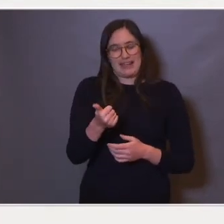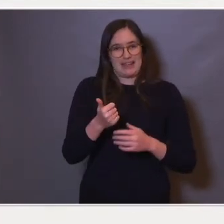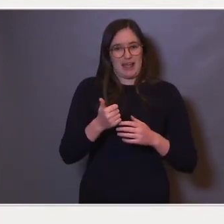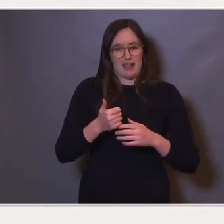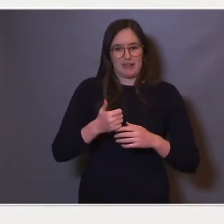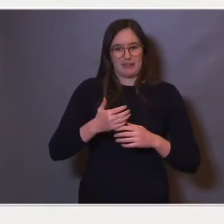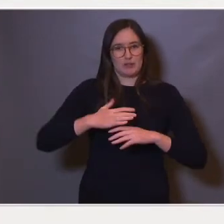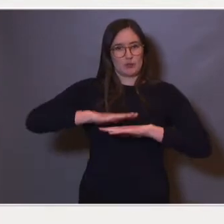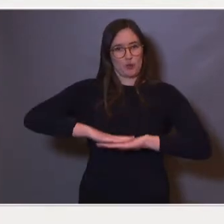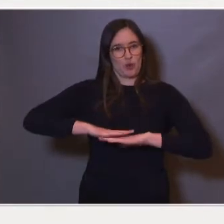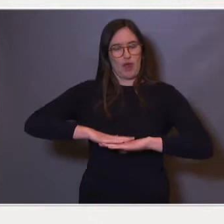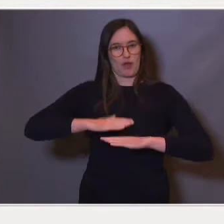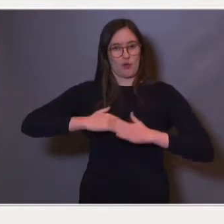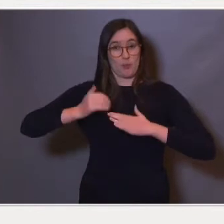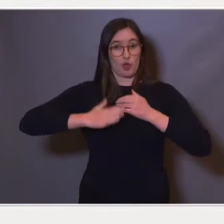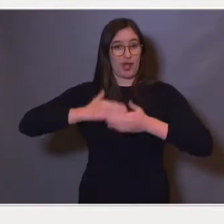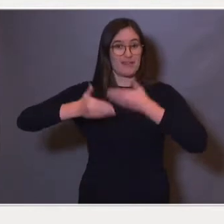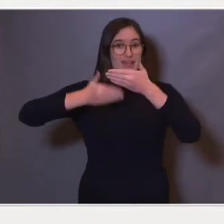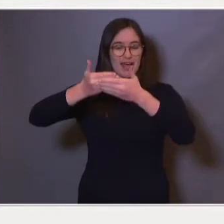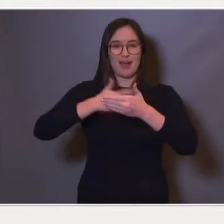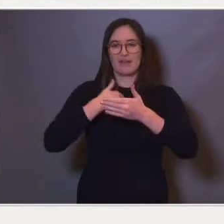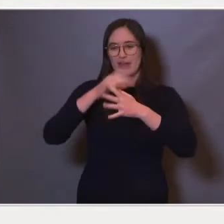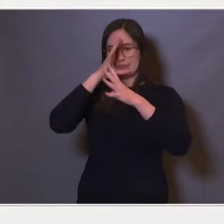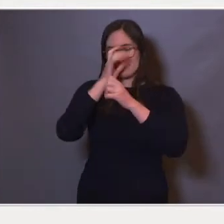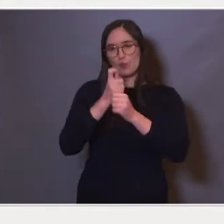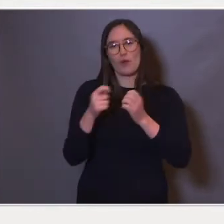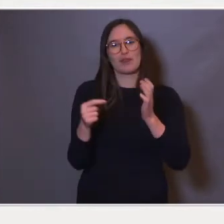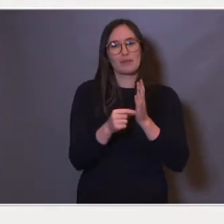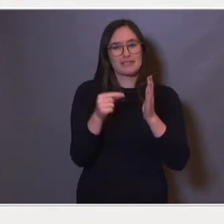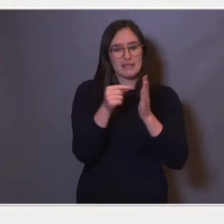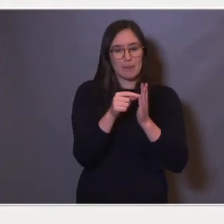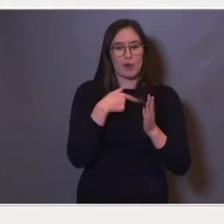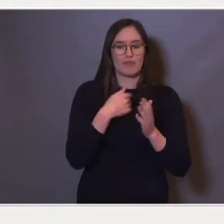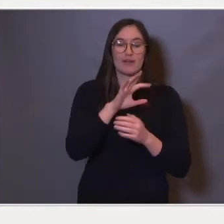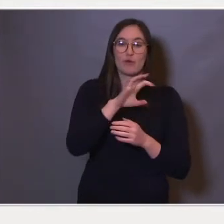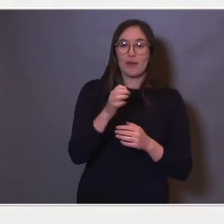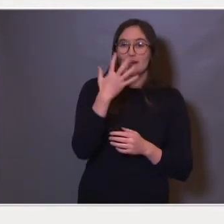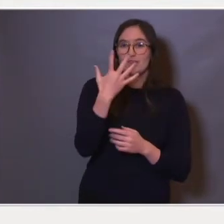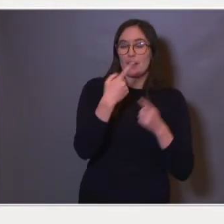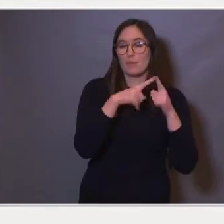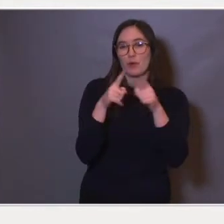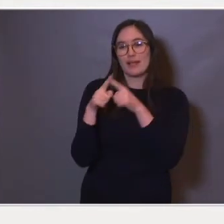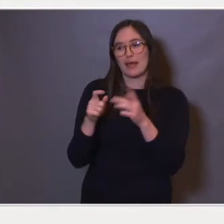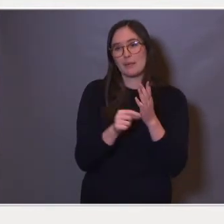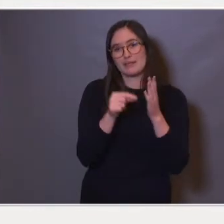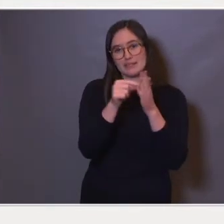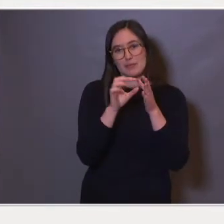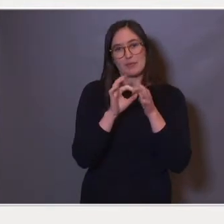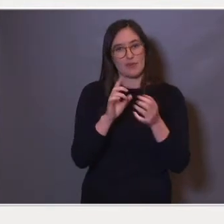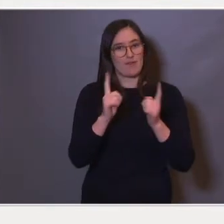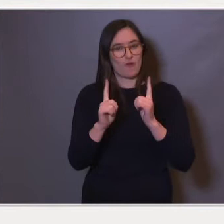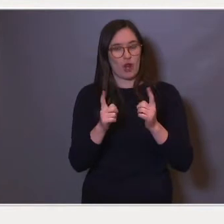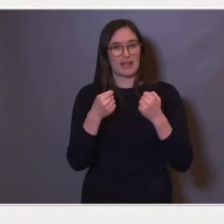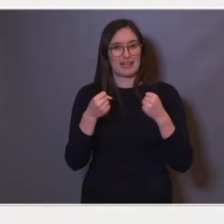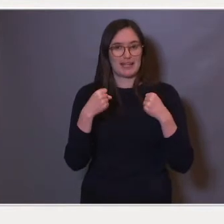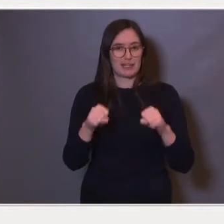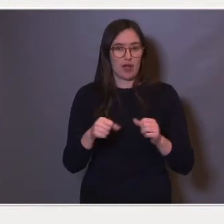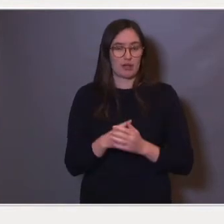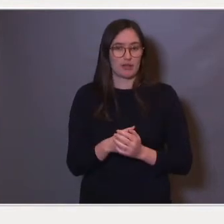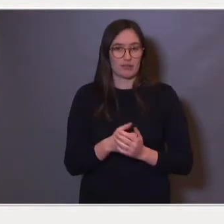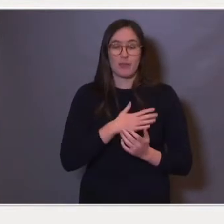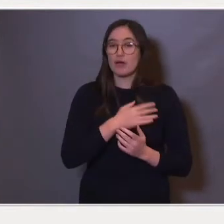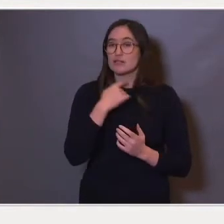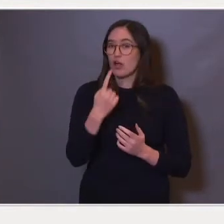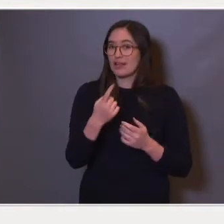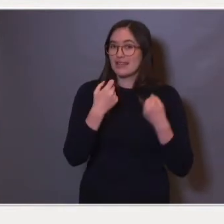har vi vært opptatt av noen prinsipper. Og vi har formulert fem prinsipper for valg av tiltak. Vi har sagt at tiltakene skal